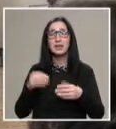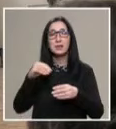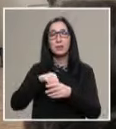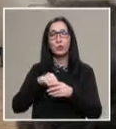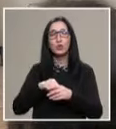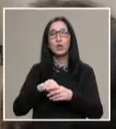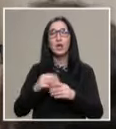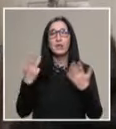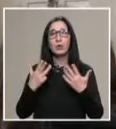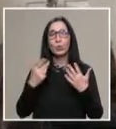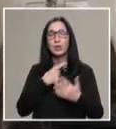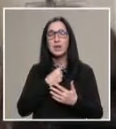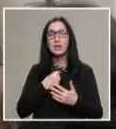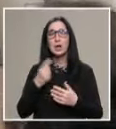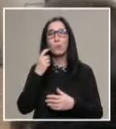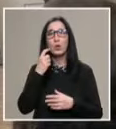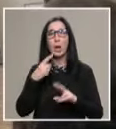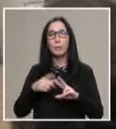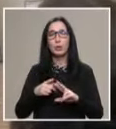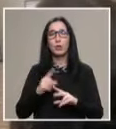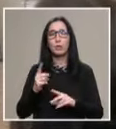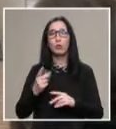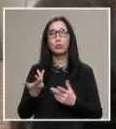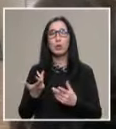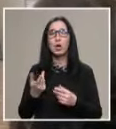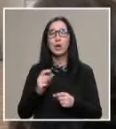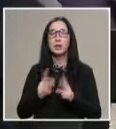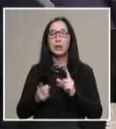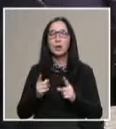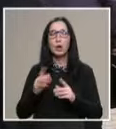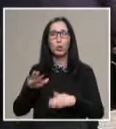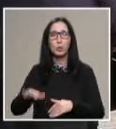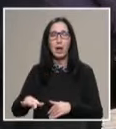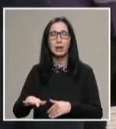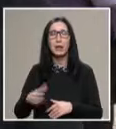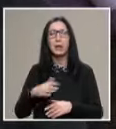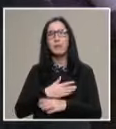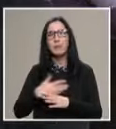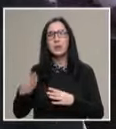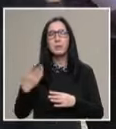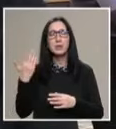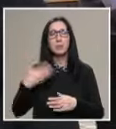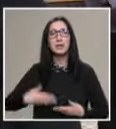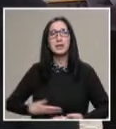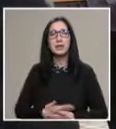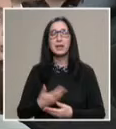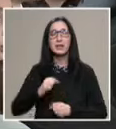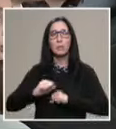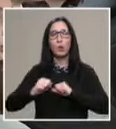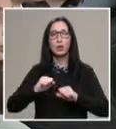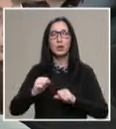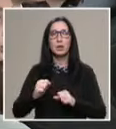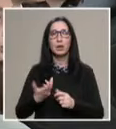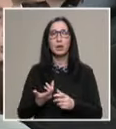-класникът Боян Иванов, който се занимава с бойни изкуства от малък. Винаги са ми били интересни бойните спортове и да се уча да се защитавам.